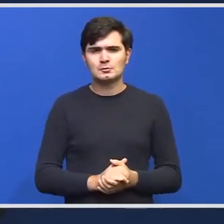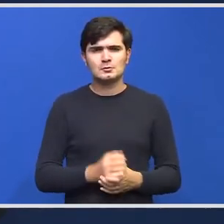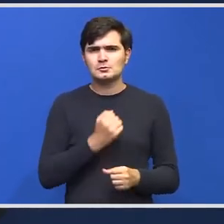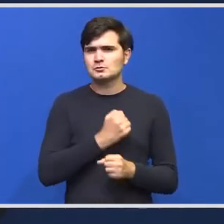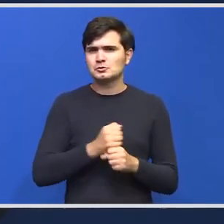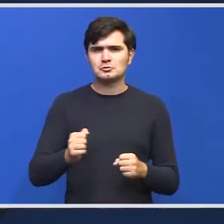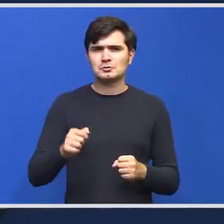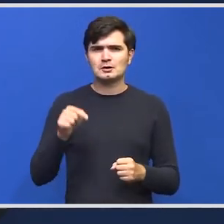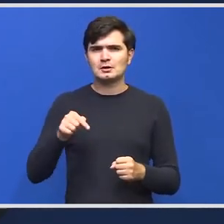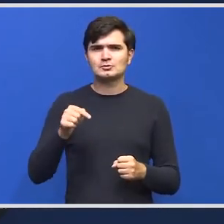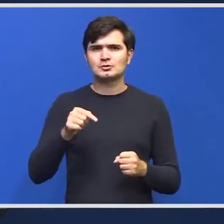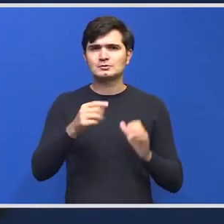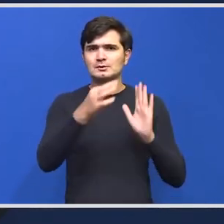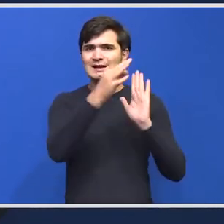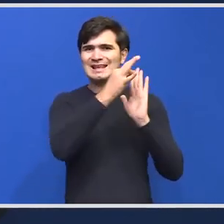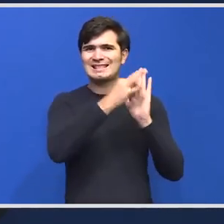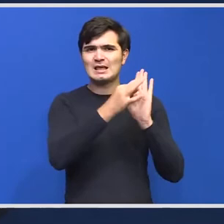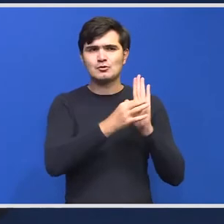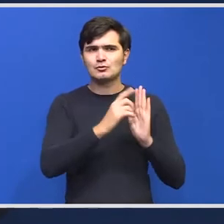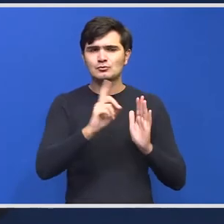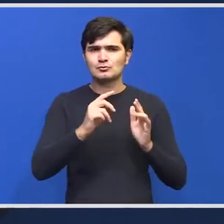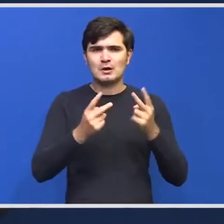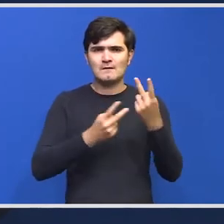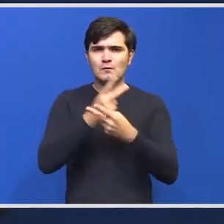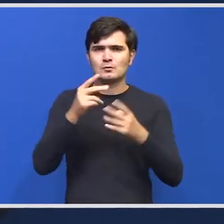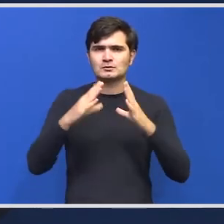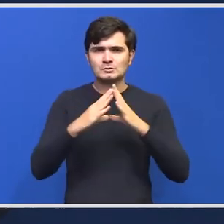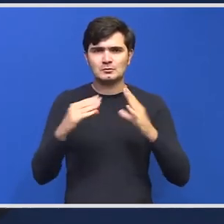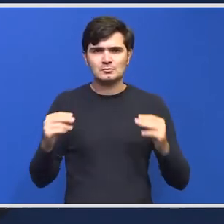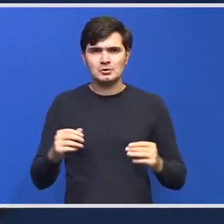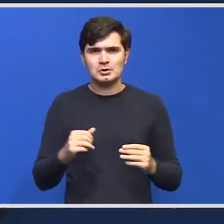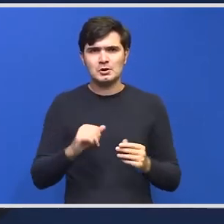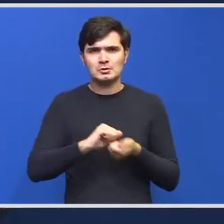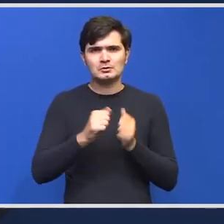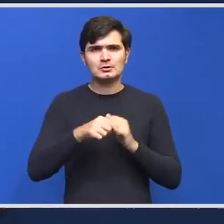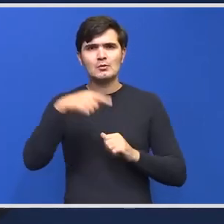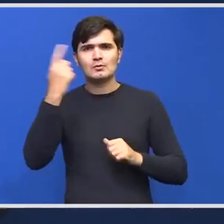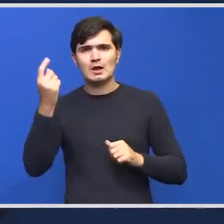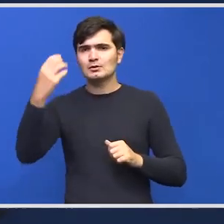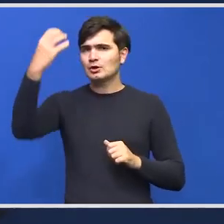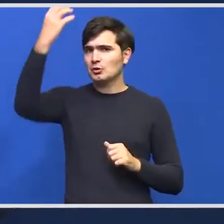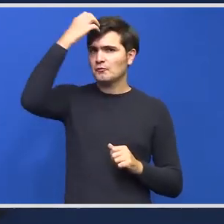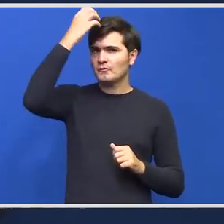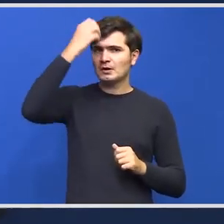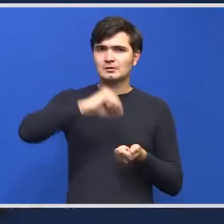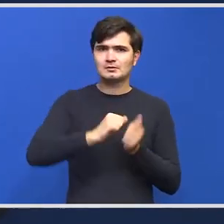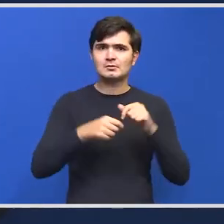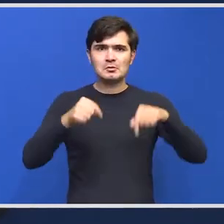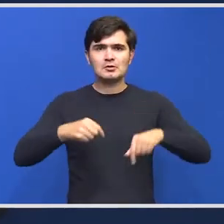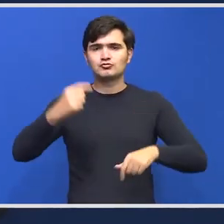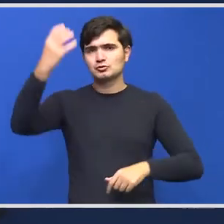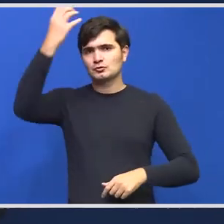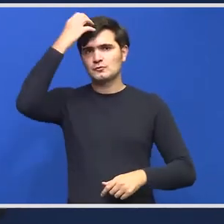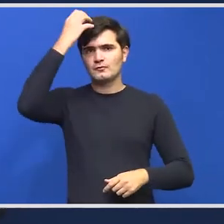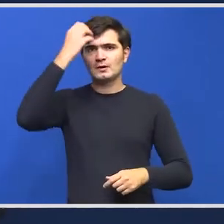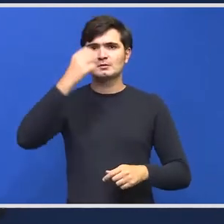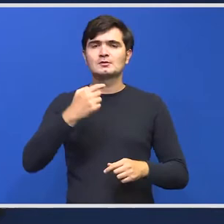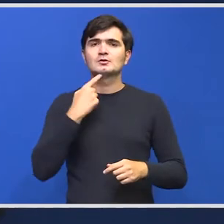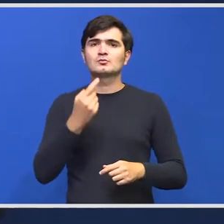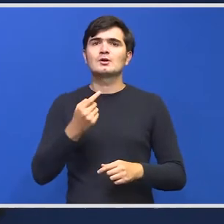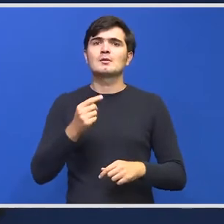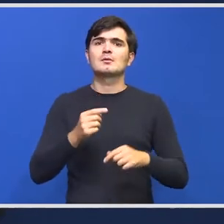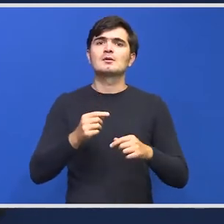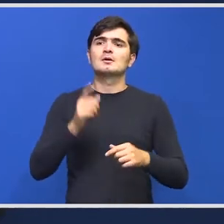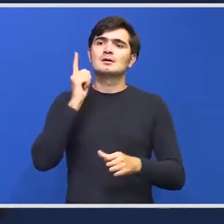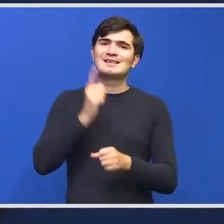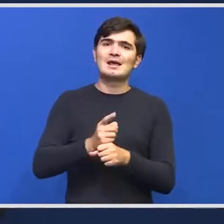Niciodată un asemenea criteriu nu s-a folosit în România nici în alte guvernări nici în actuala guvernare să condiționăm